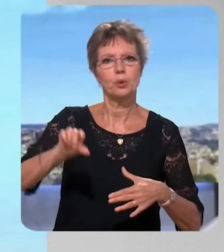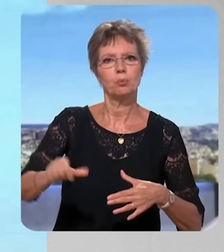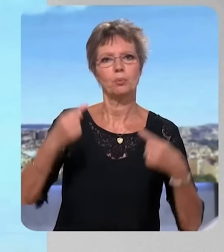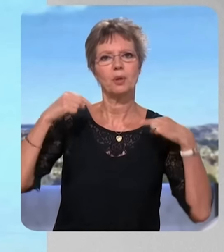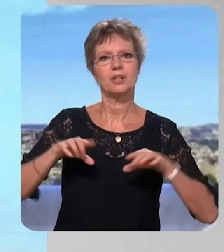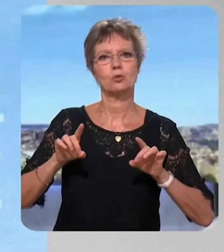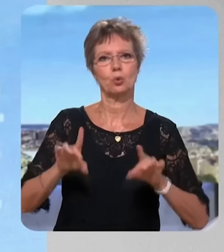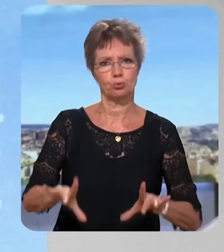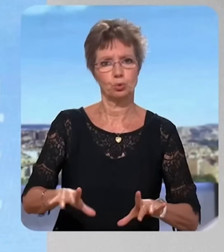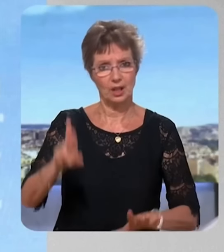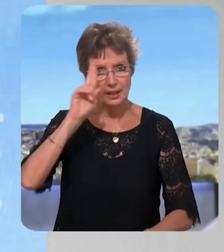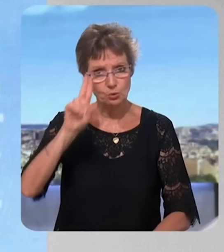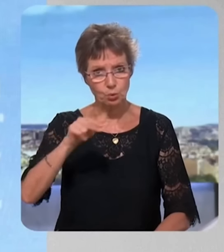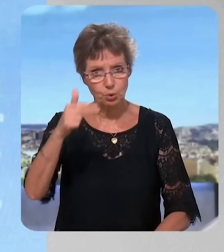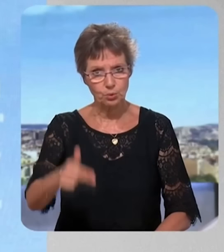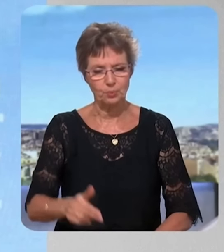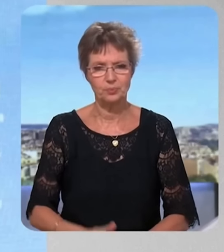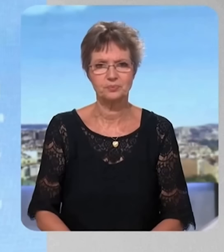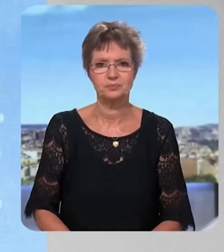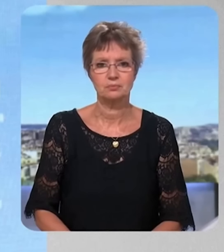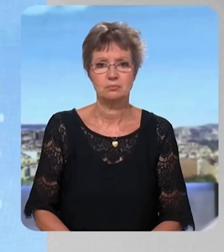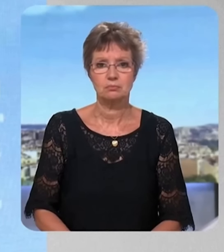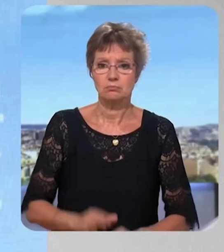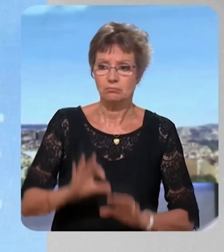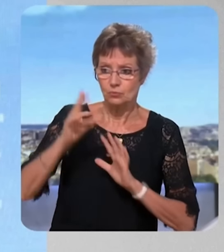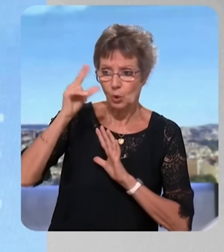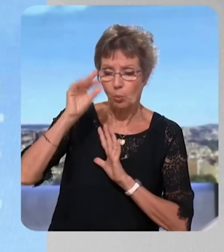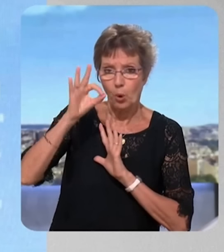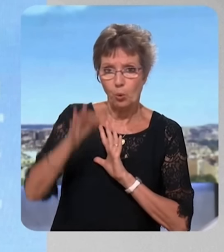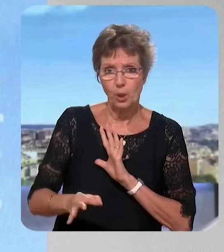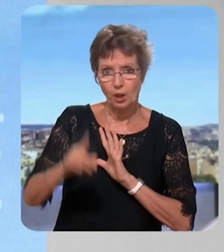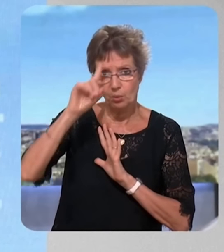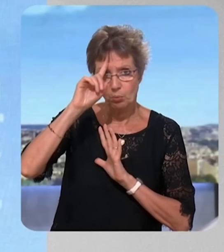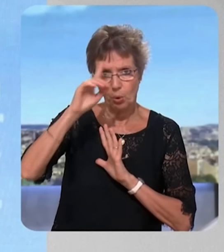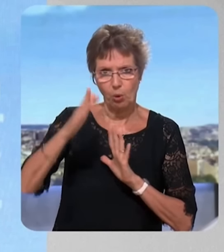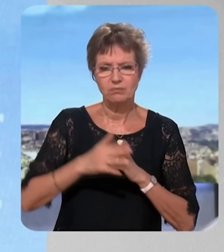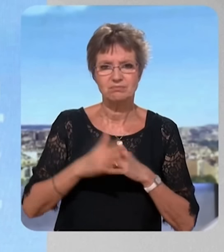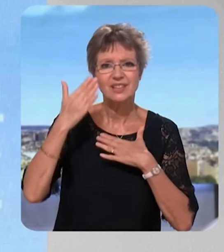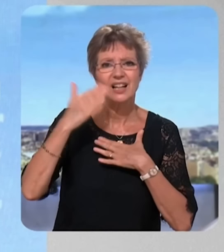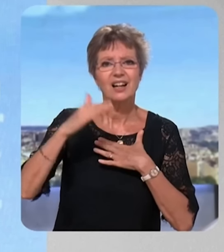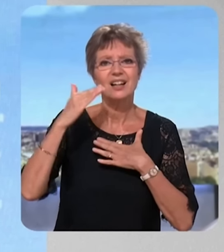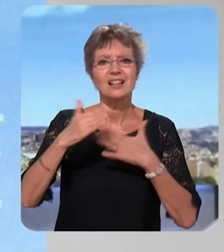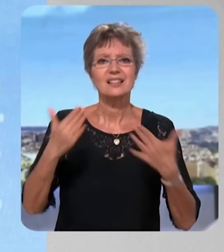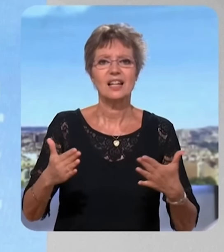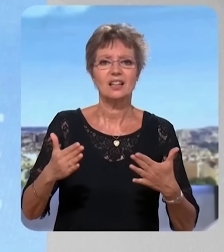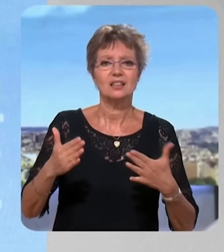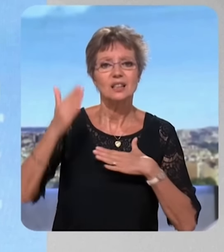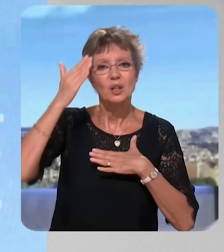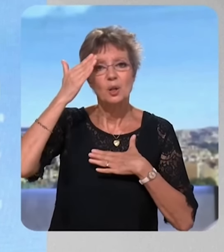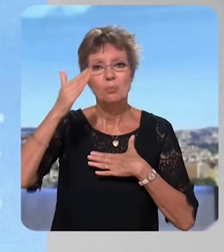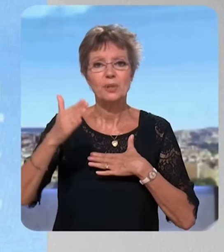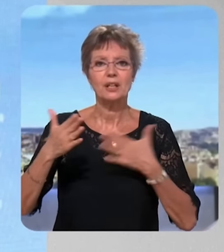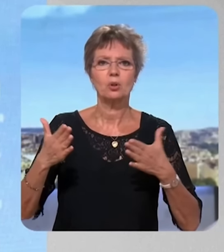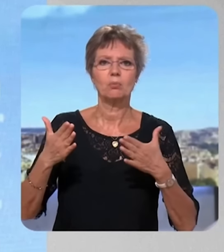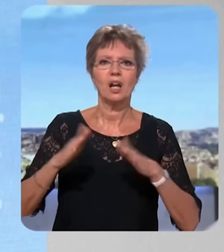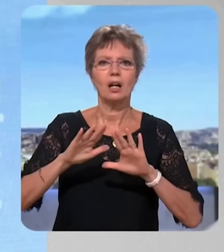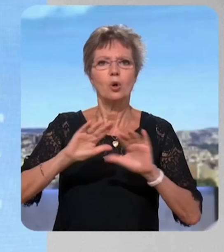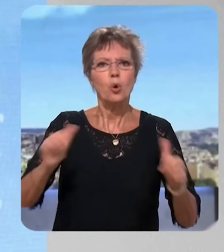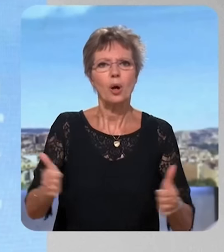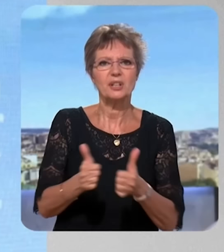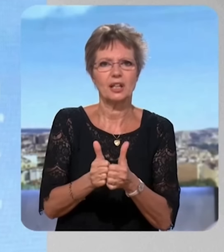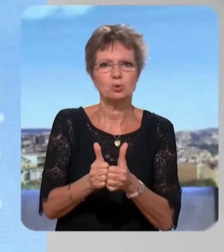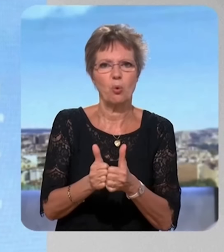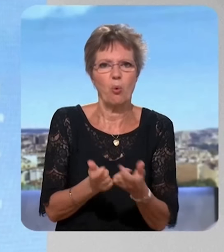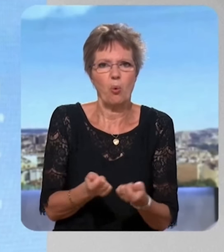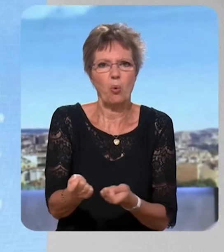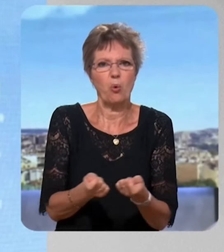absolue ? Écoutez, je comprends en effet cette déclaration pour une raison simple.'est que déjà, vous le savez, gouverner en situation de cohabitation n